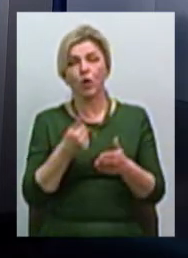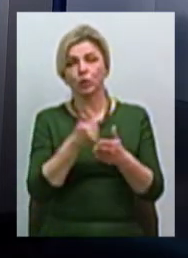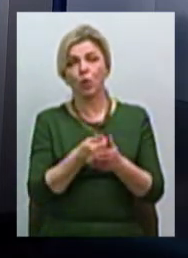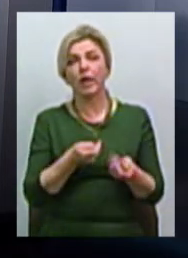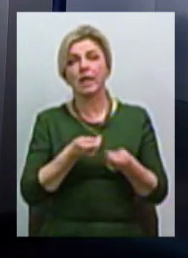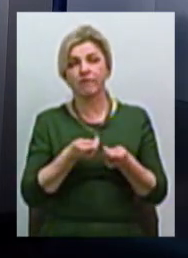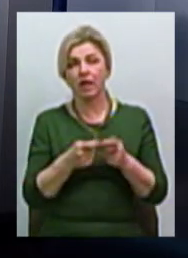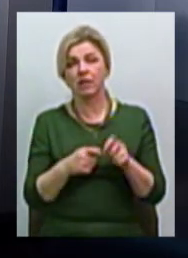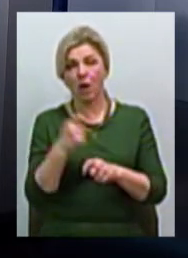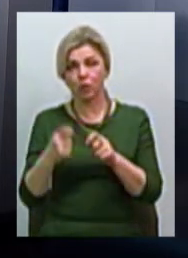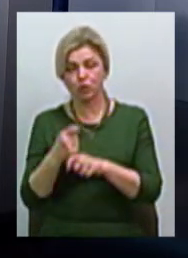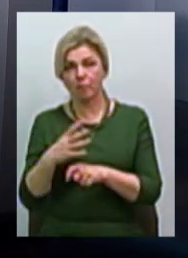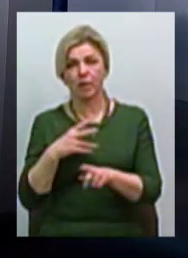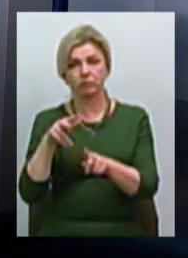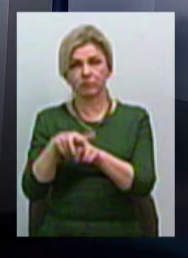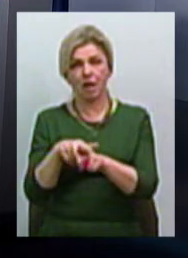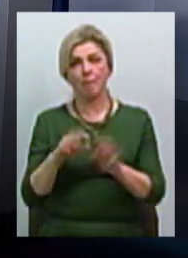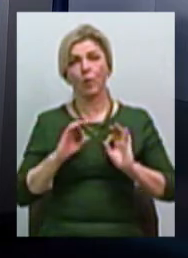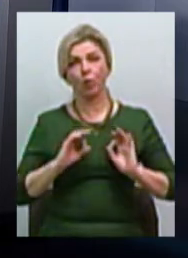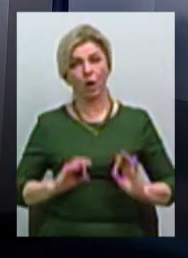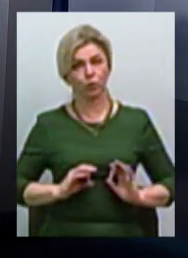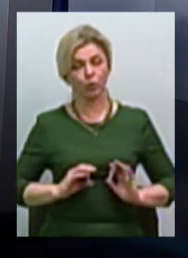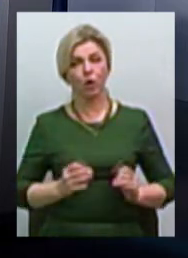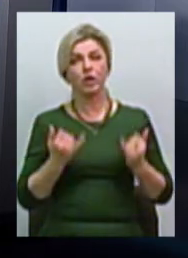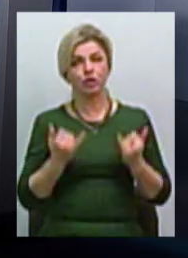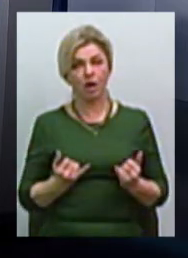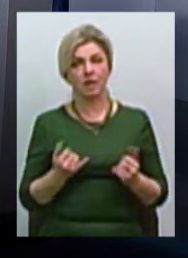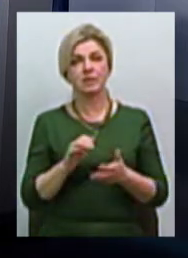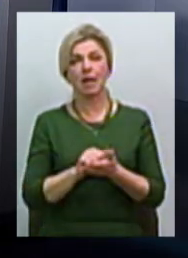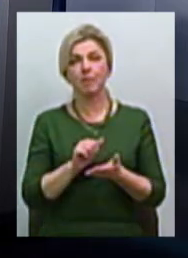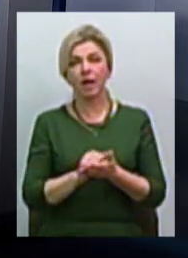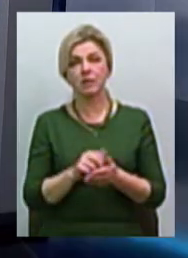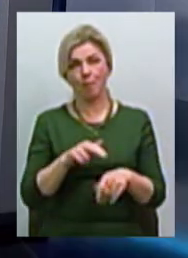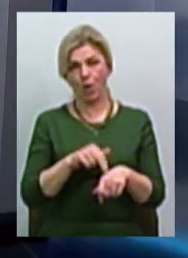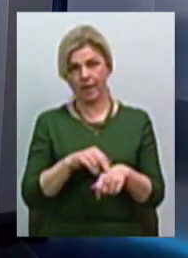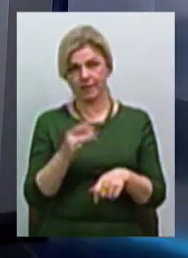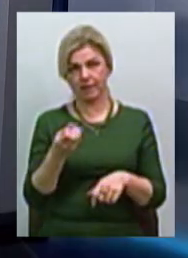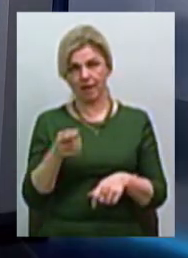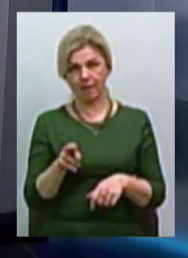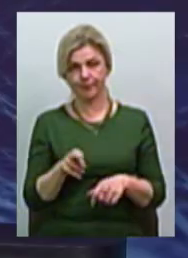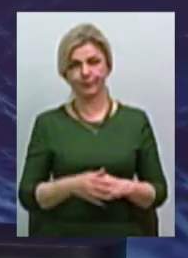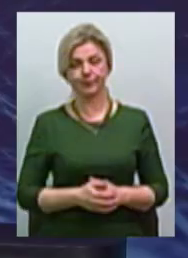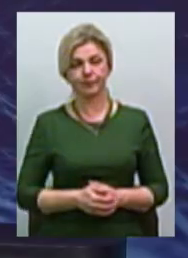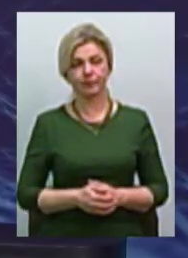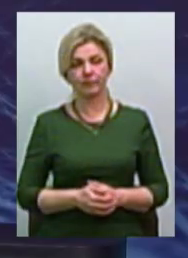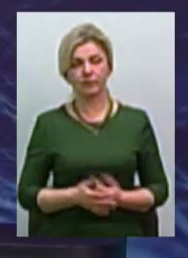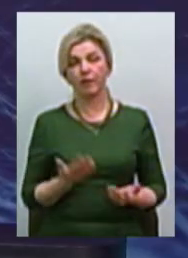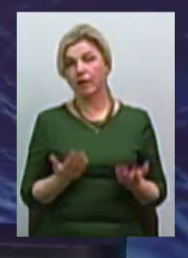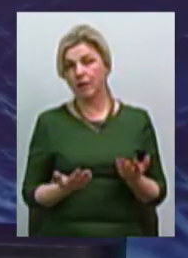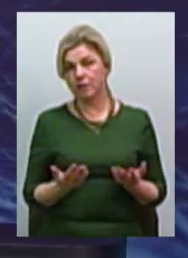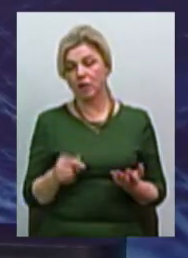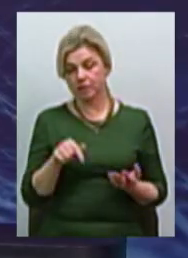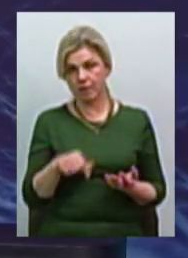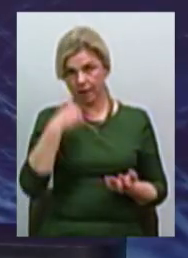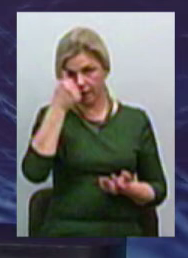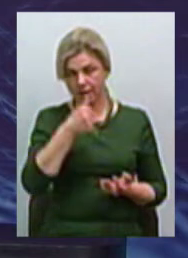правопорушників було покладено на прокуратуру. На даний час цим займається поліція. І, ну, якщо брати цей рік,